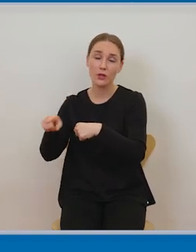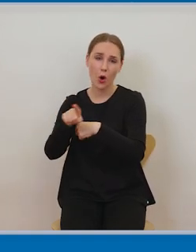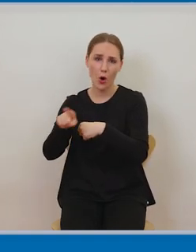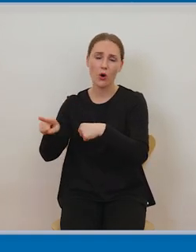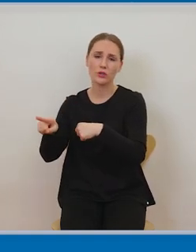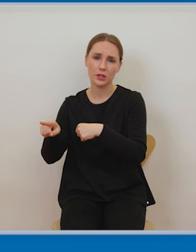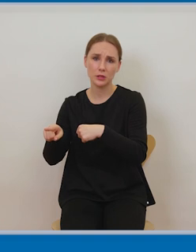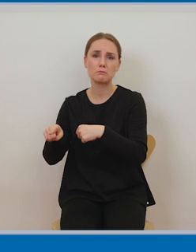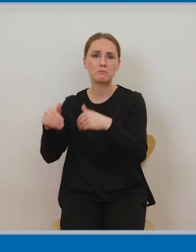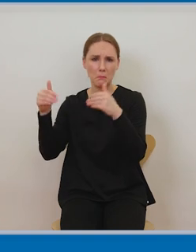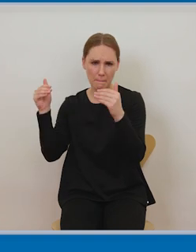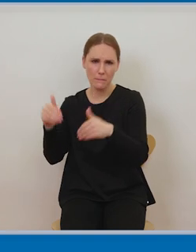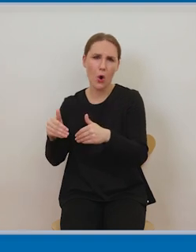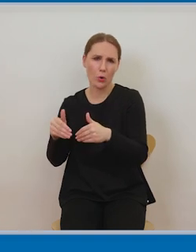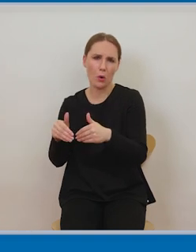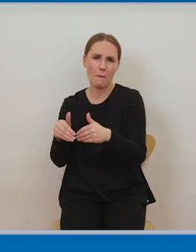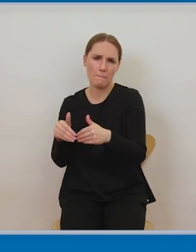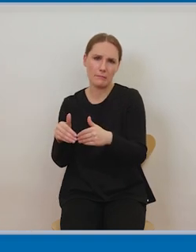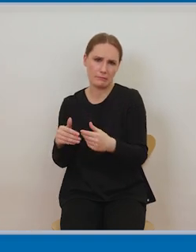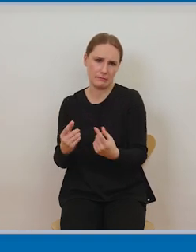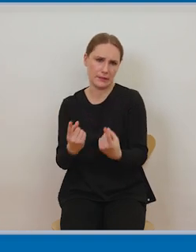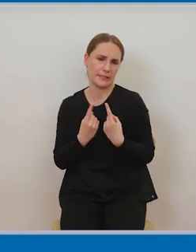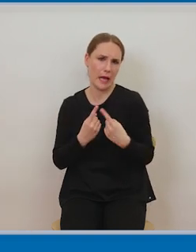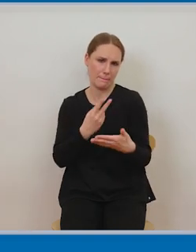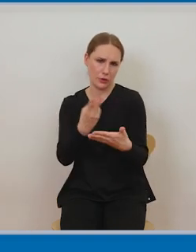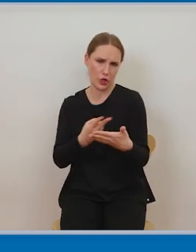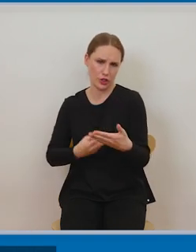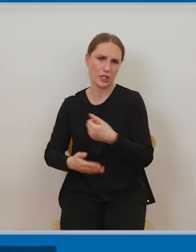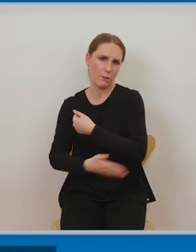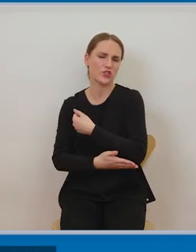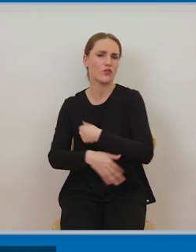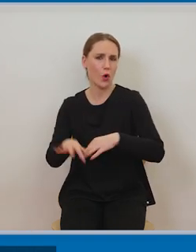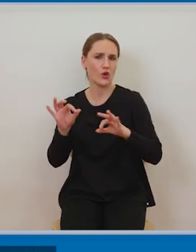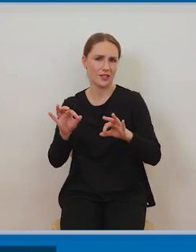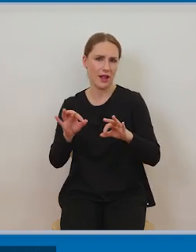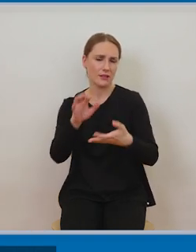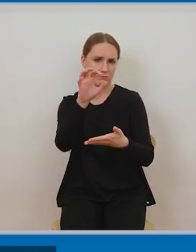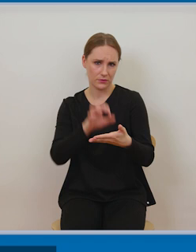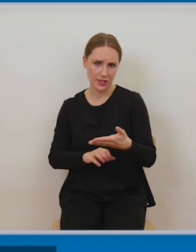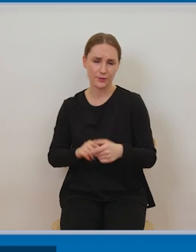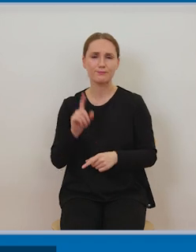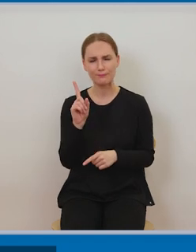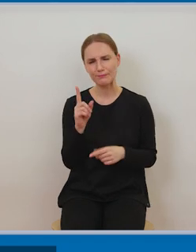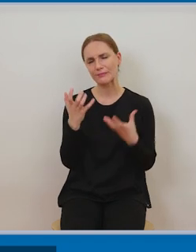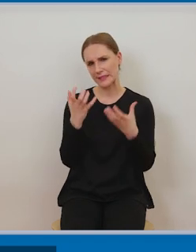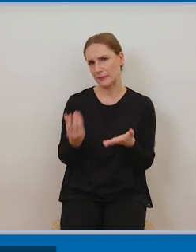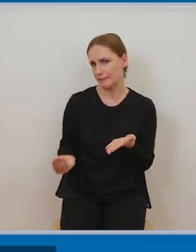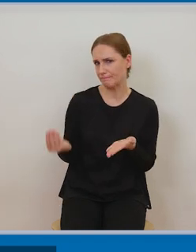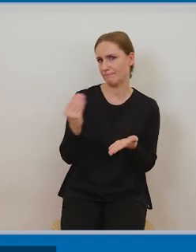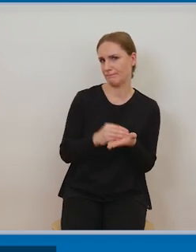opiekunom edukacyjnym na wykorzystywanie utworów które są właśnie znowu rozpowszechnione w celach